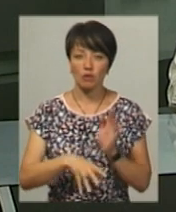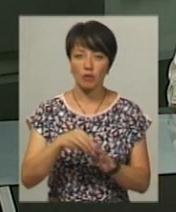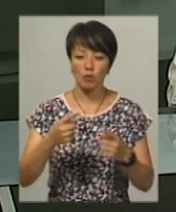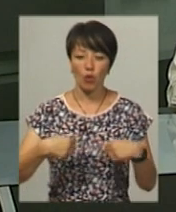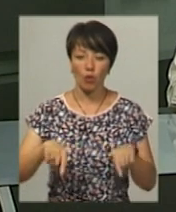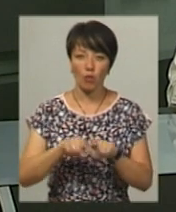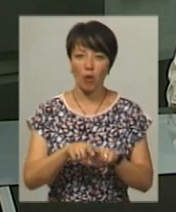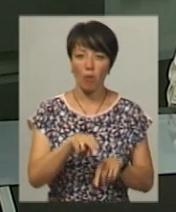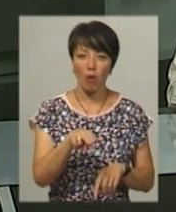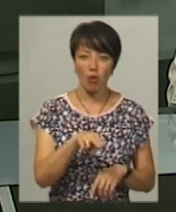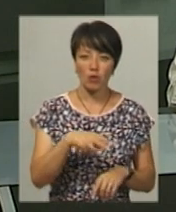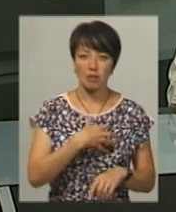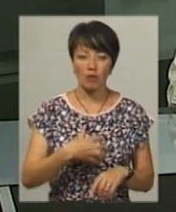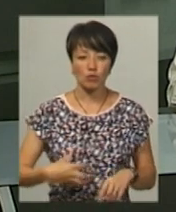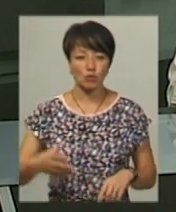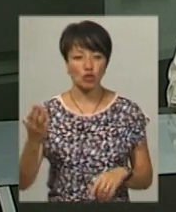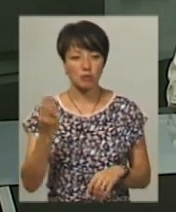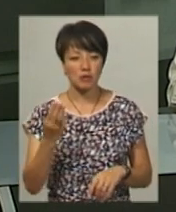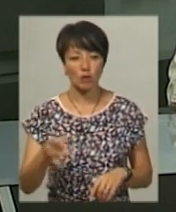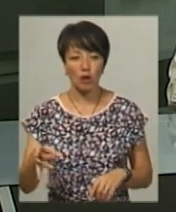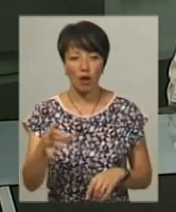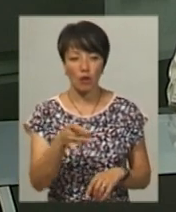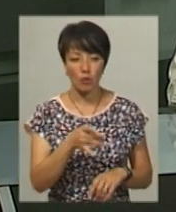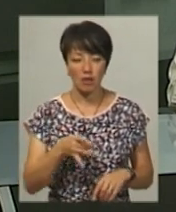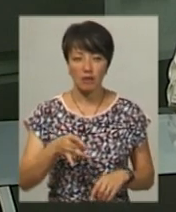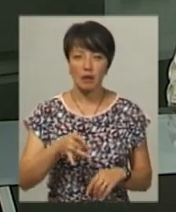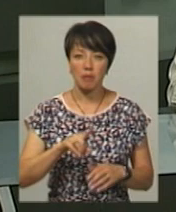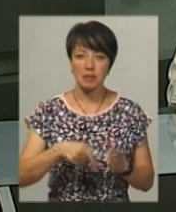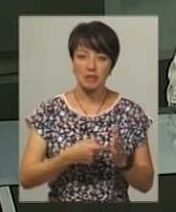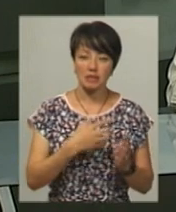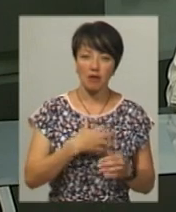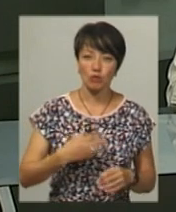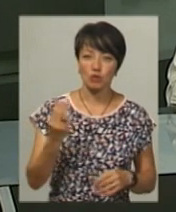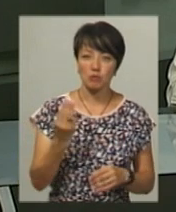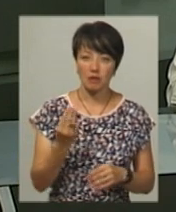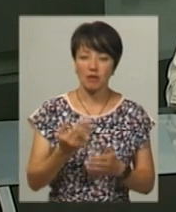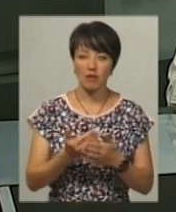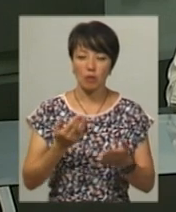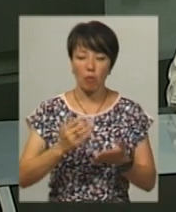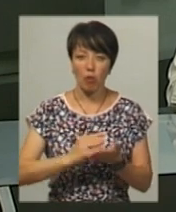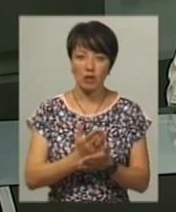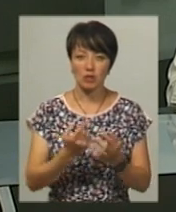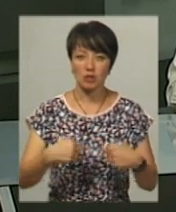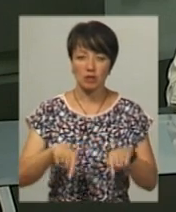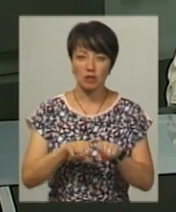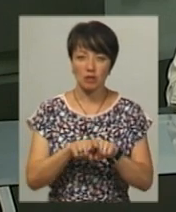– це межі Полонського, Славутського, Шепетівського районів та міста Славута і Шепетівка від політичної сили